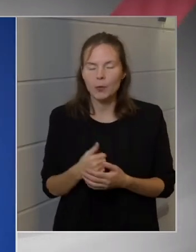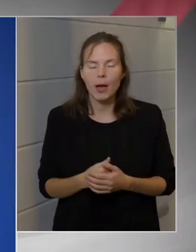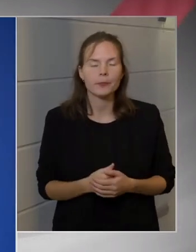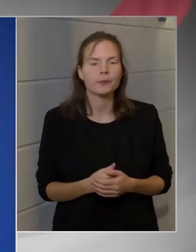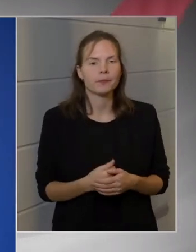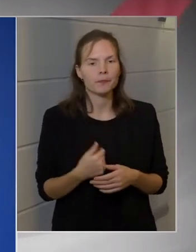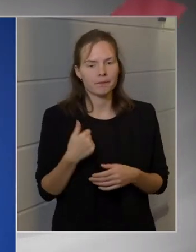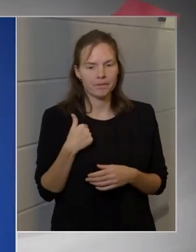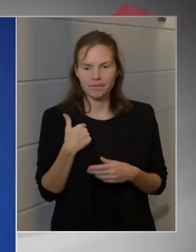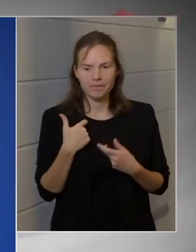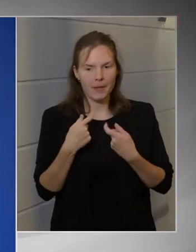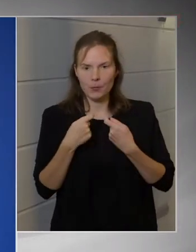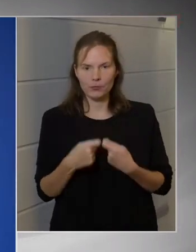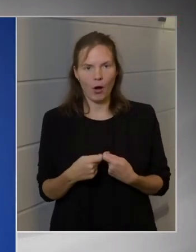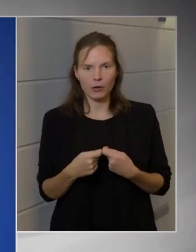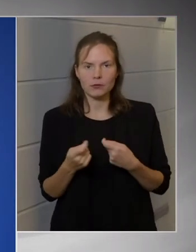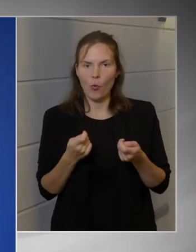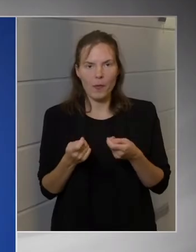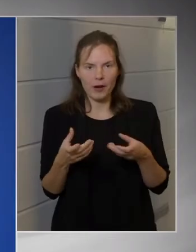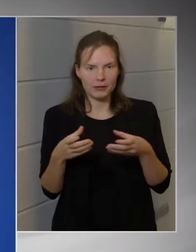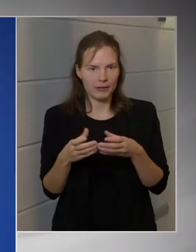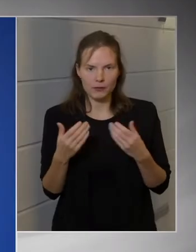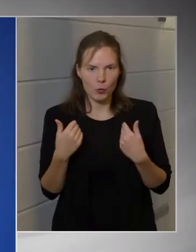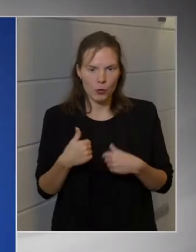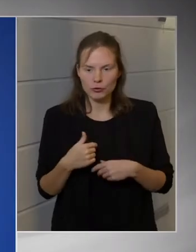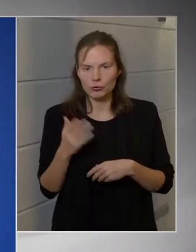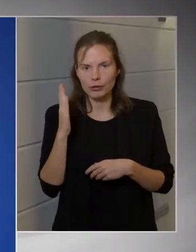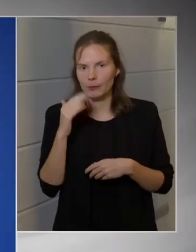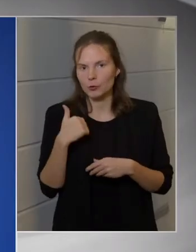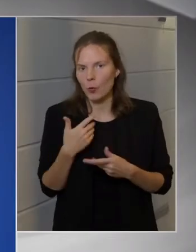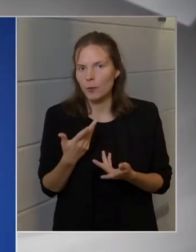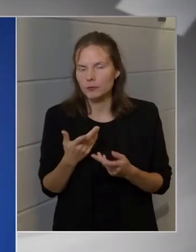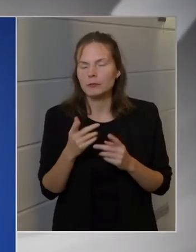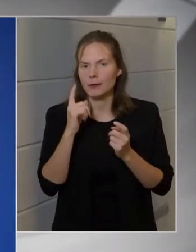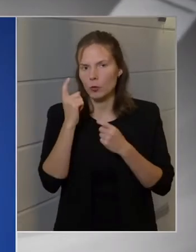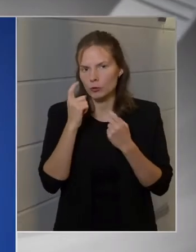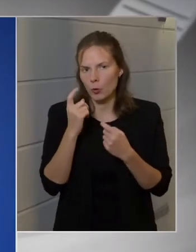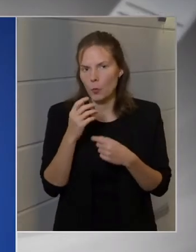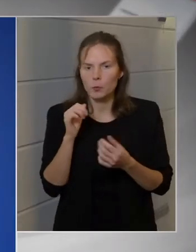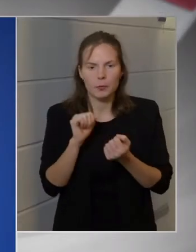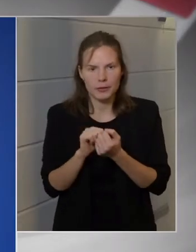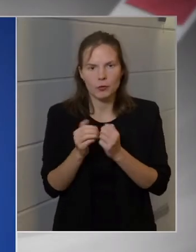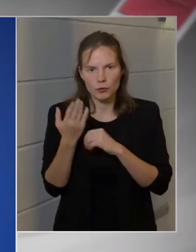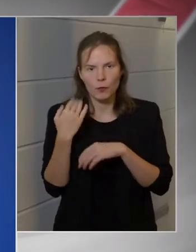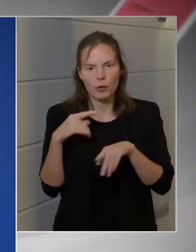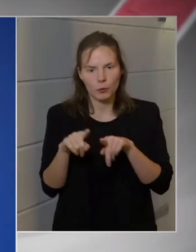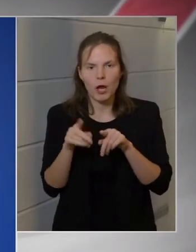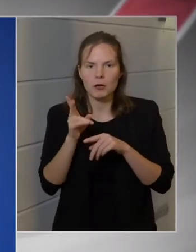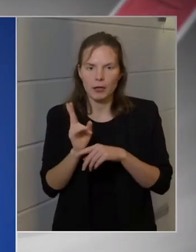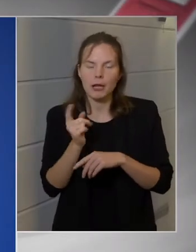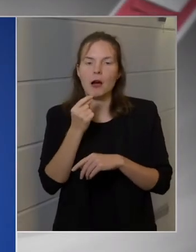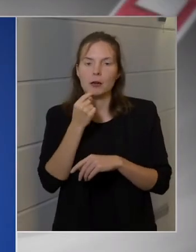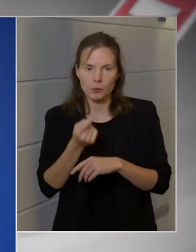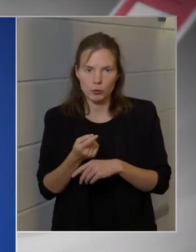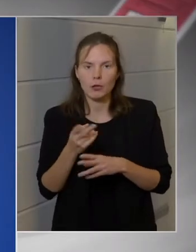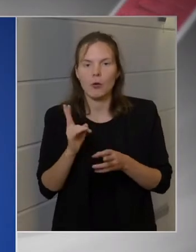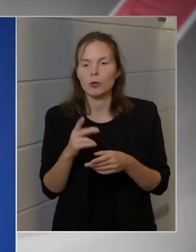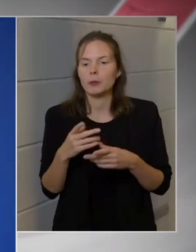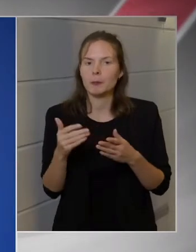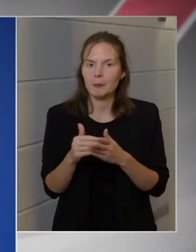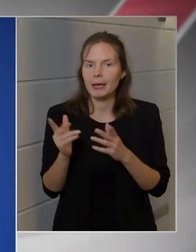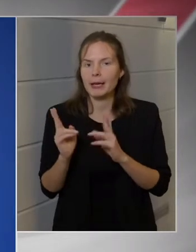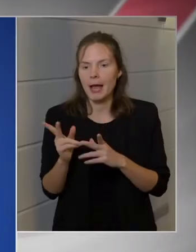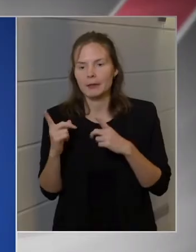Miután nem vagyok tagja az operatív törzsnek, ezért nem tudom, de azt feltételezem, hogy bizonyára volt olyan, aki azt mondta, hogy még